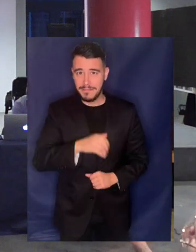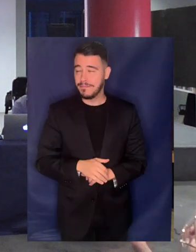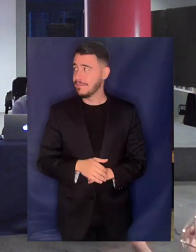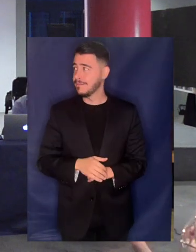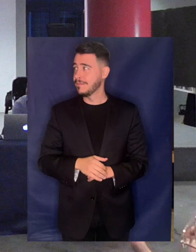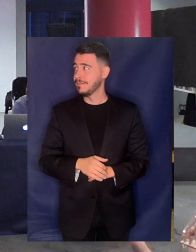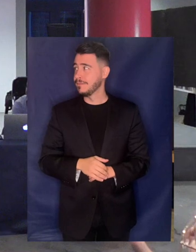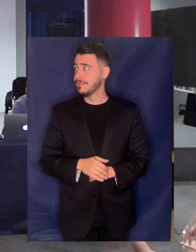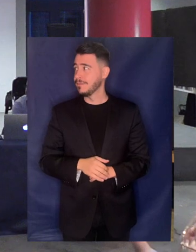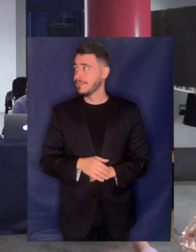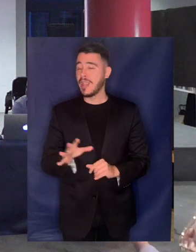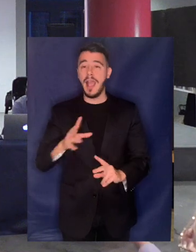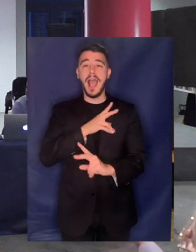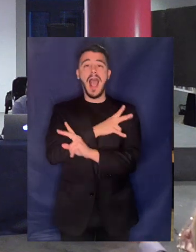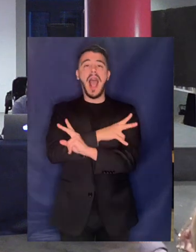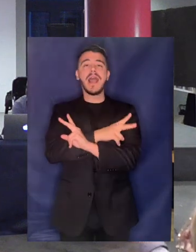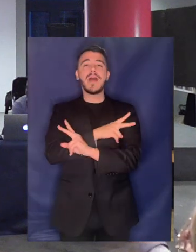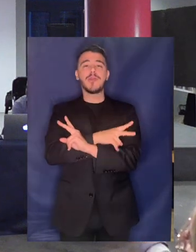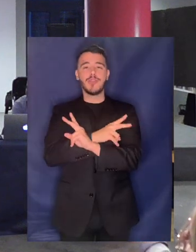κέρια παρέμβαση